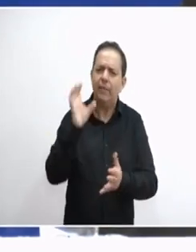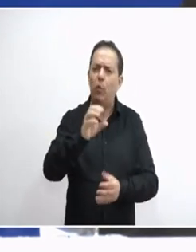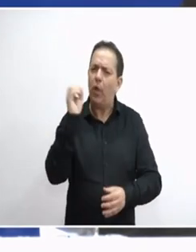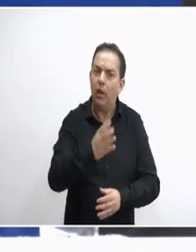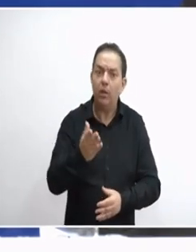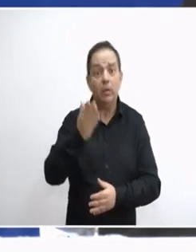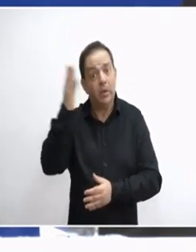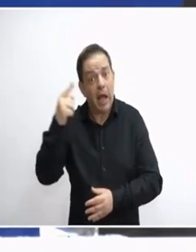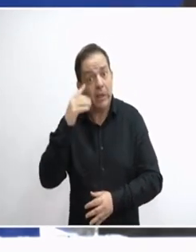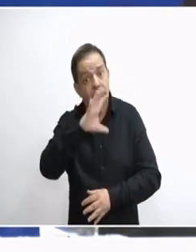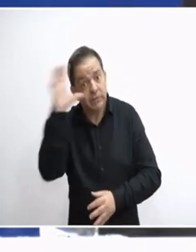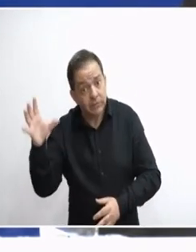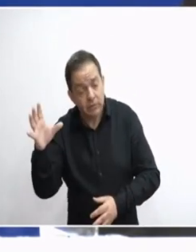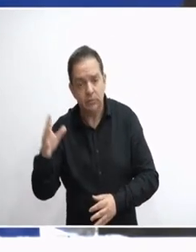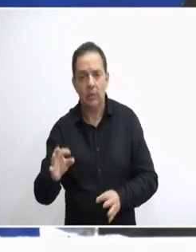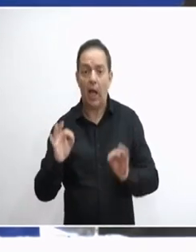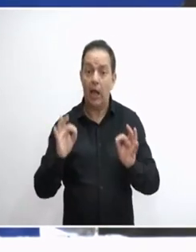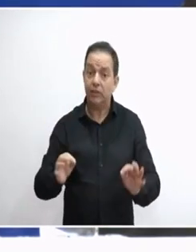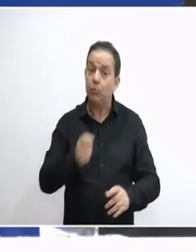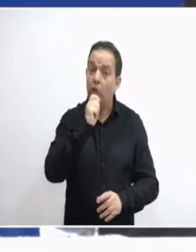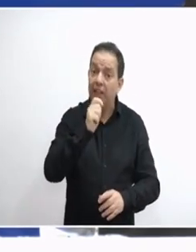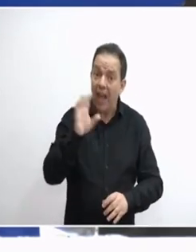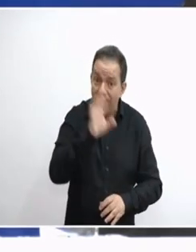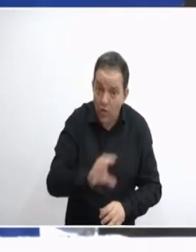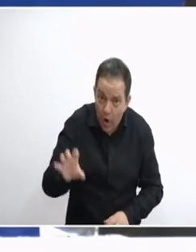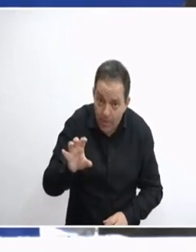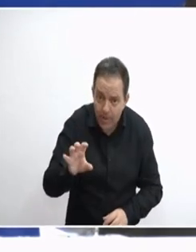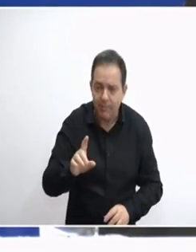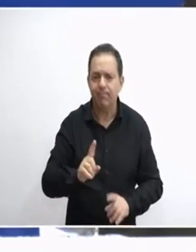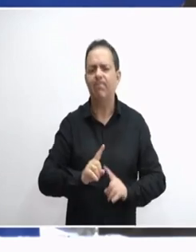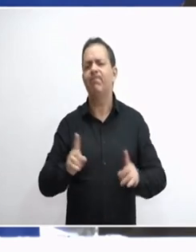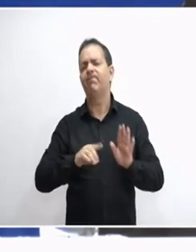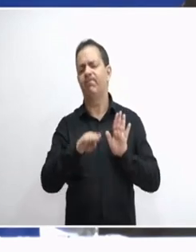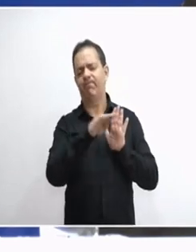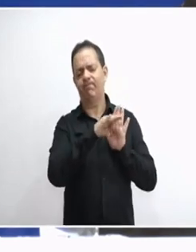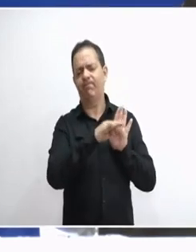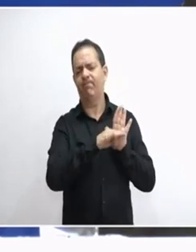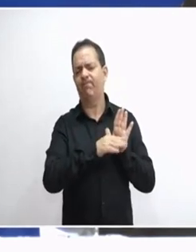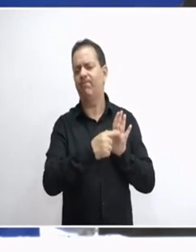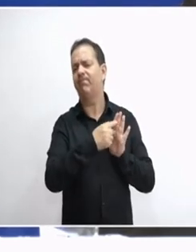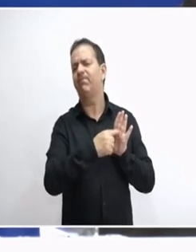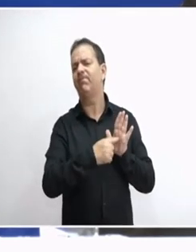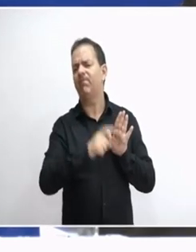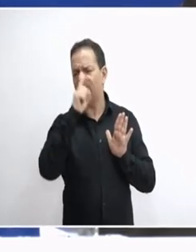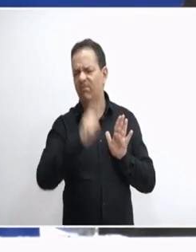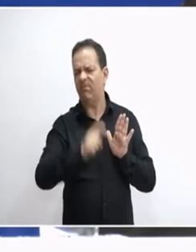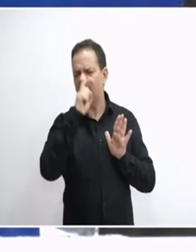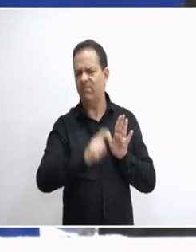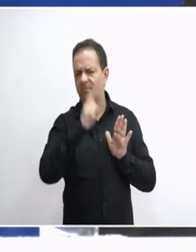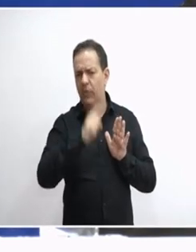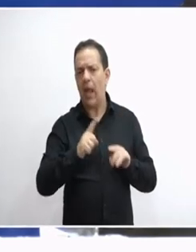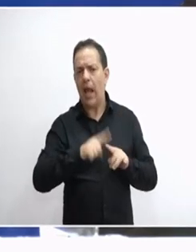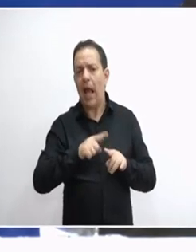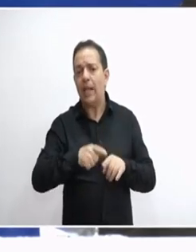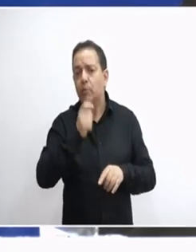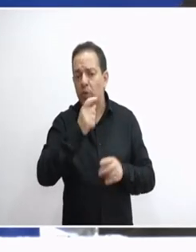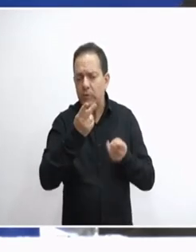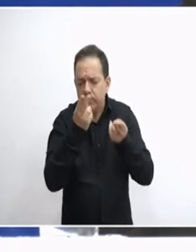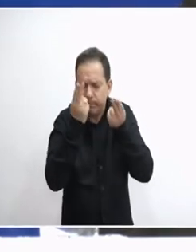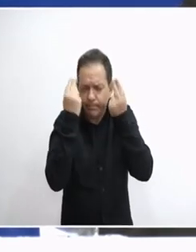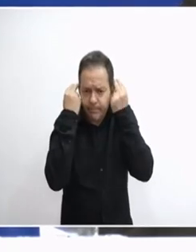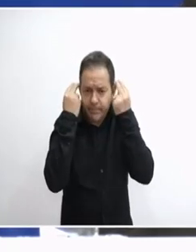Όμως δεν είναι πολιτική της Ευρώπης αυτή. Ουσιαστικά είναι μια αντζέντα που εκτελούν ακόμα και επιταγές Έλληνες πολιτικοί.